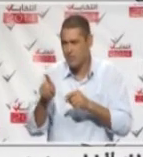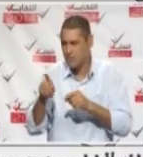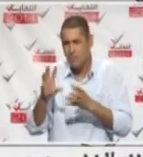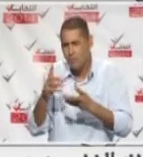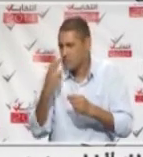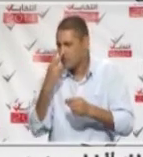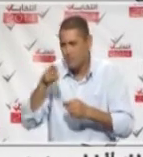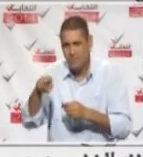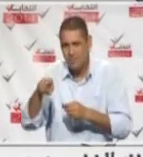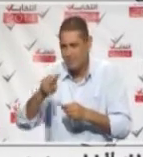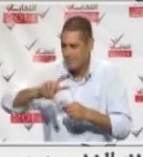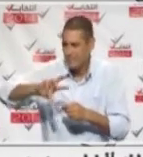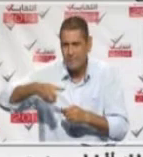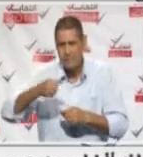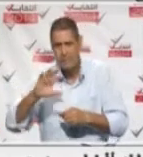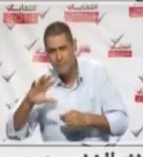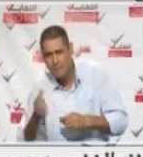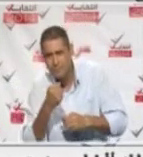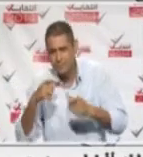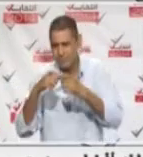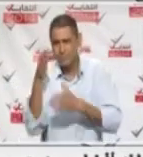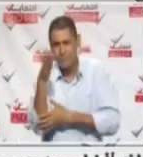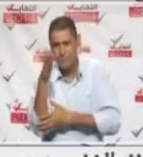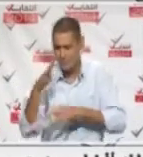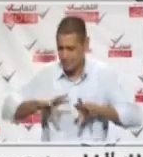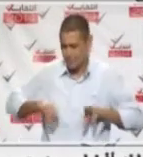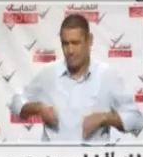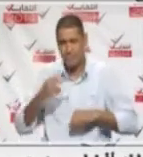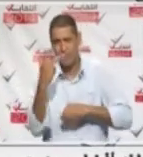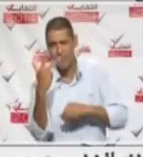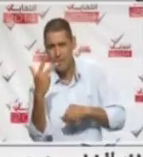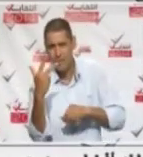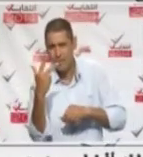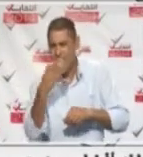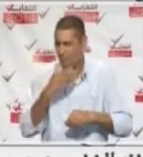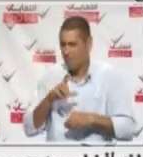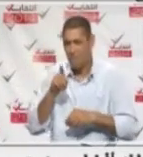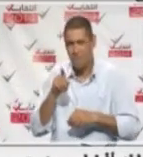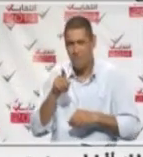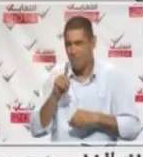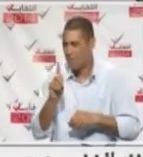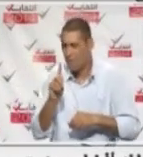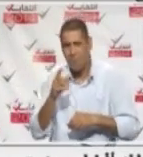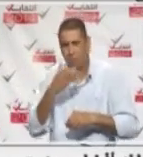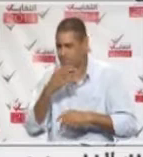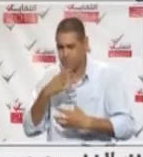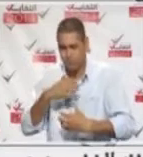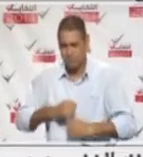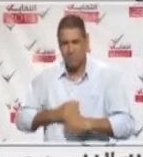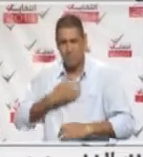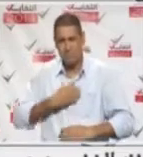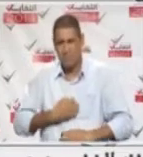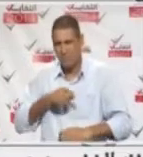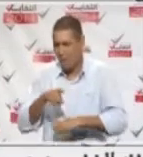تشوفوا شكون فكرنا بلادنا وحتحتنا في الهاوية اخر حاجة ثلاثة في التونس هما الكفار اللي حكيوا عليهم الجوع والفقر